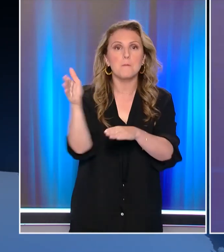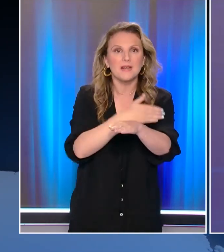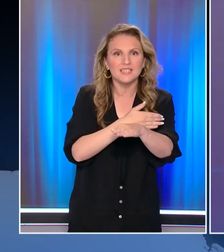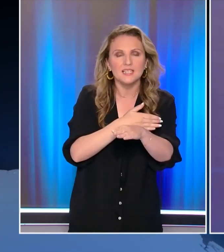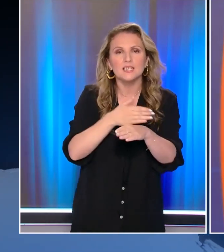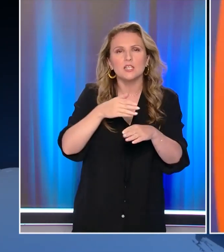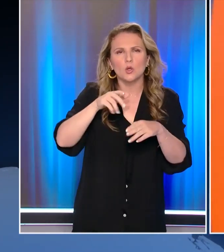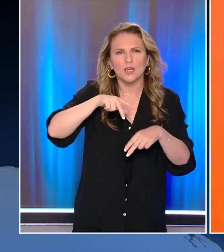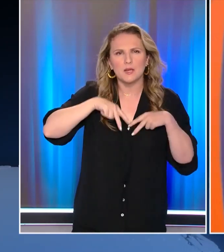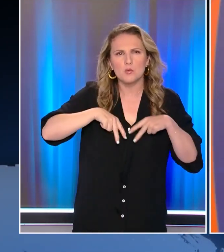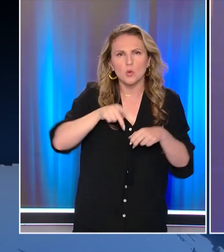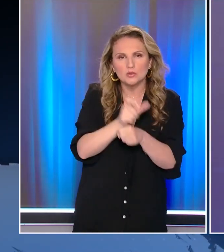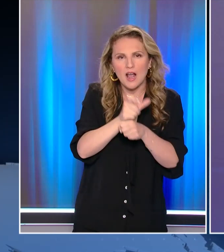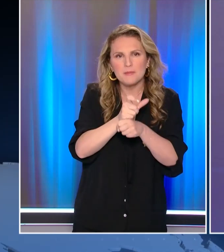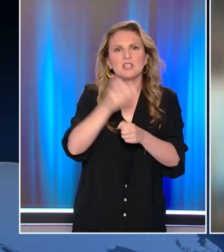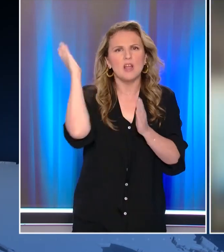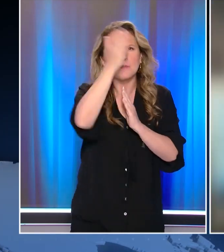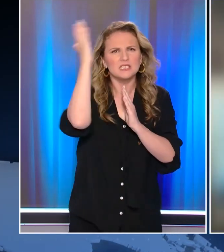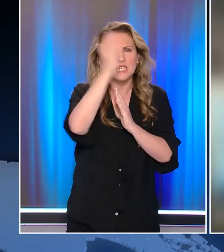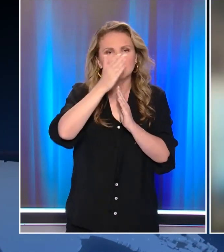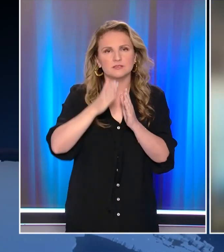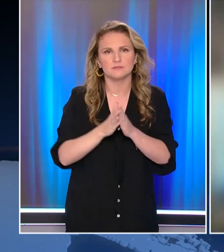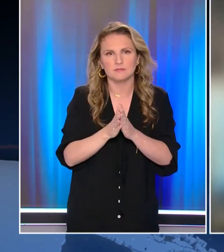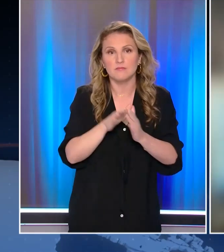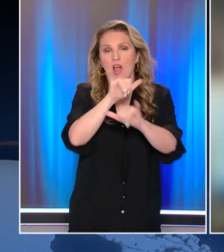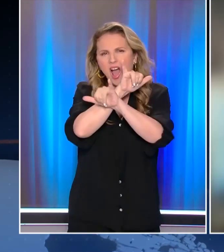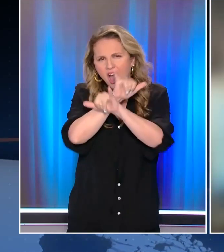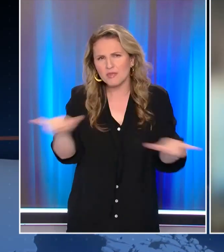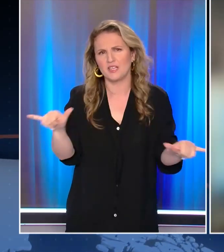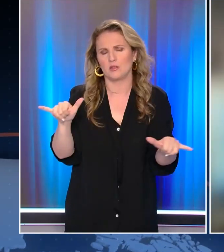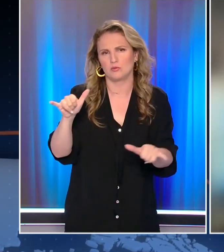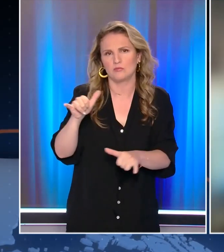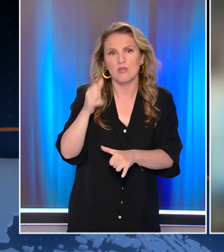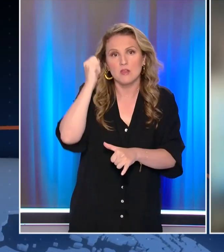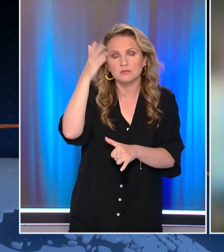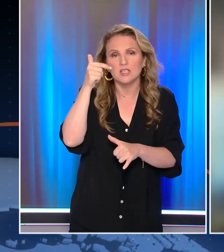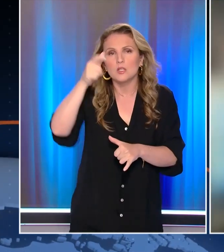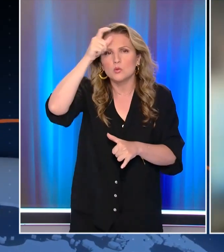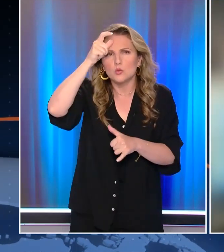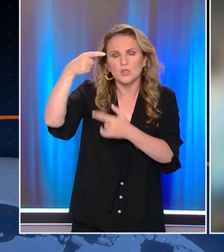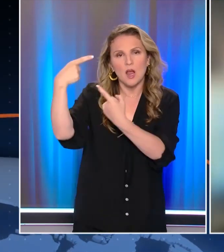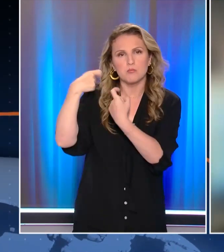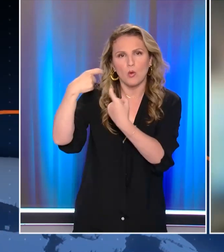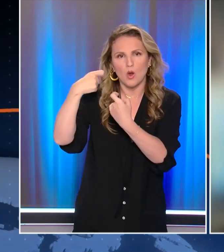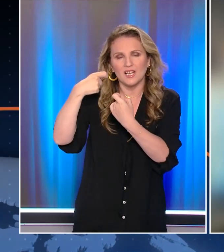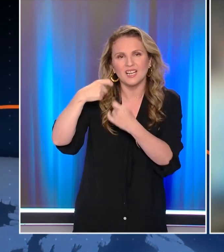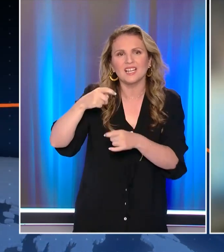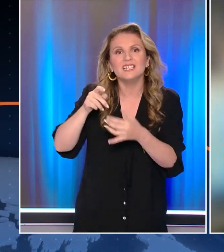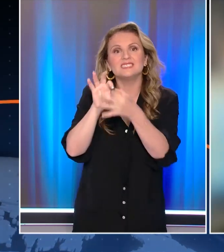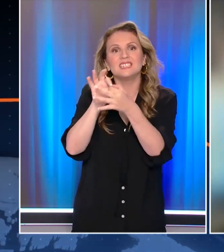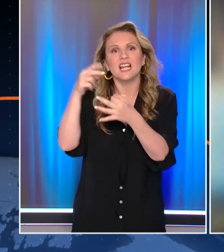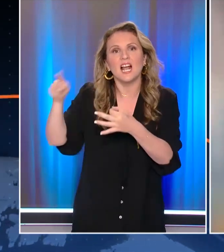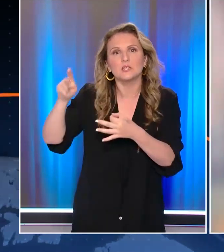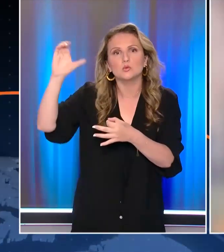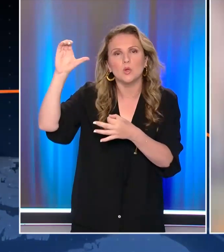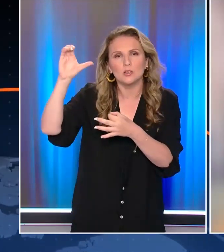Υπότιτλοι AUTHORWAVE Σε μια διανόητη πρόκληση προχώρησε η Άγγυρα δια του κυβερνητικού εταίρου του Ερντογάν του